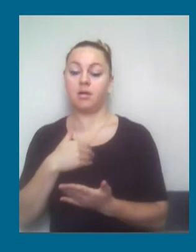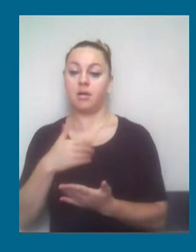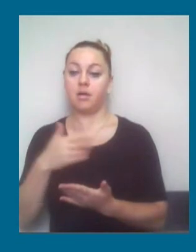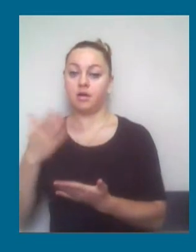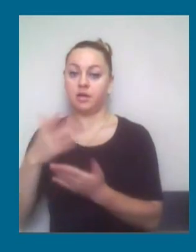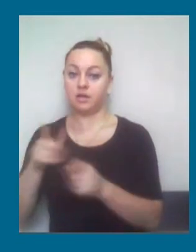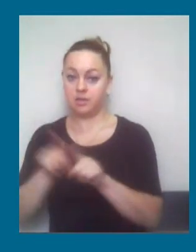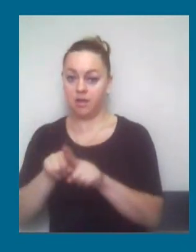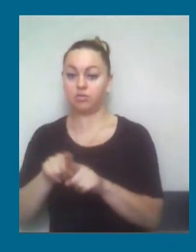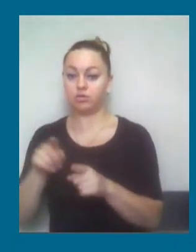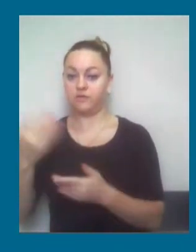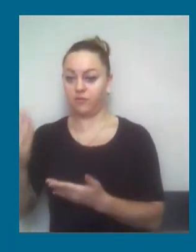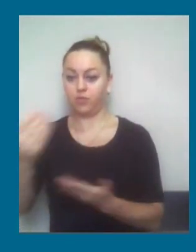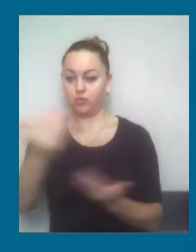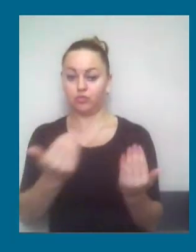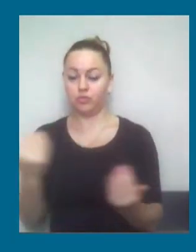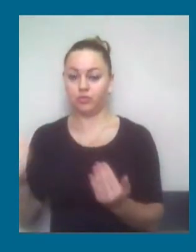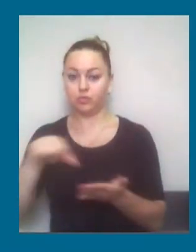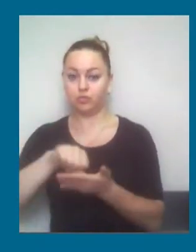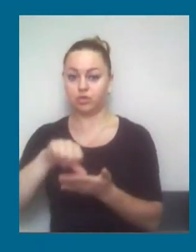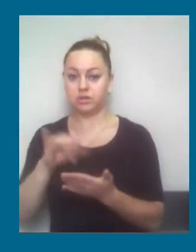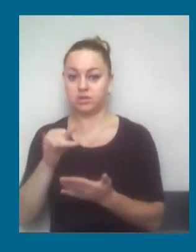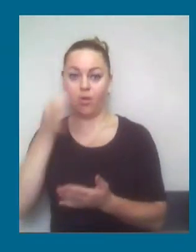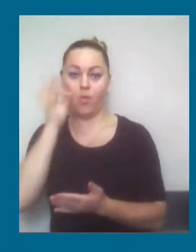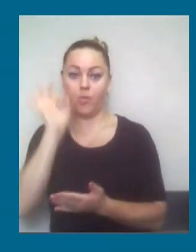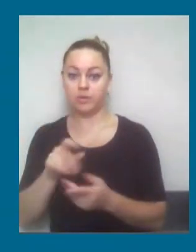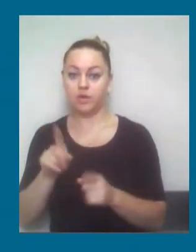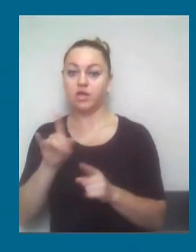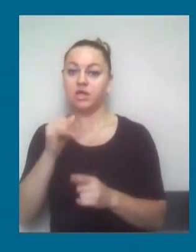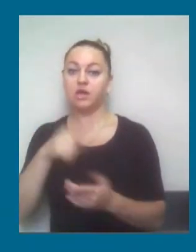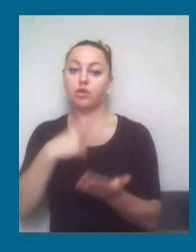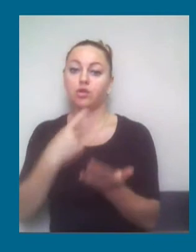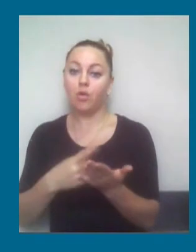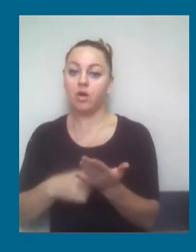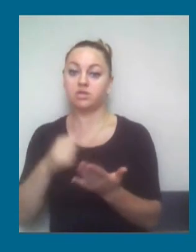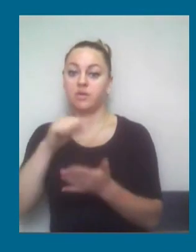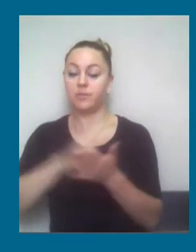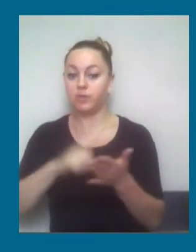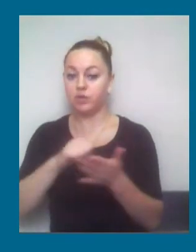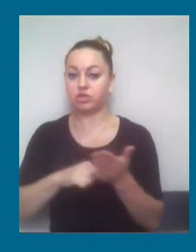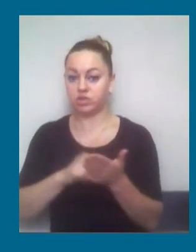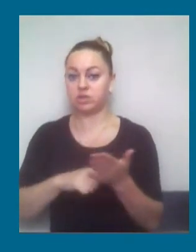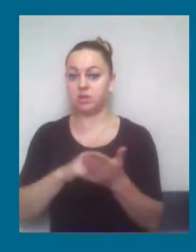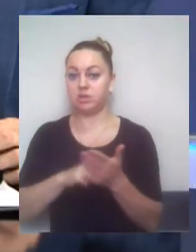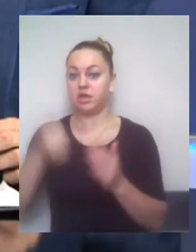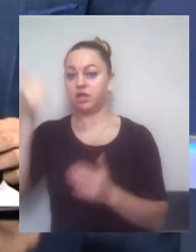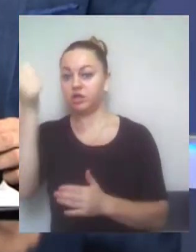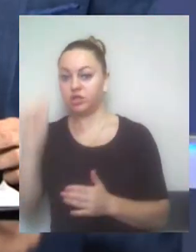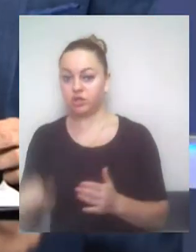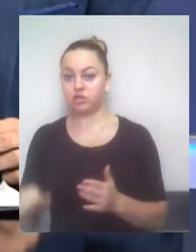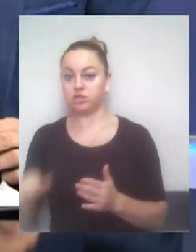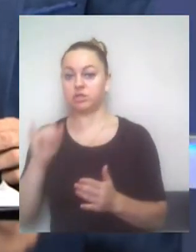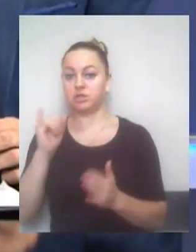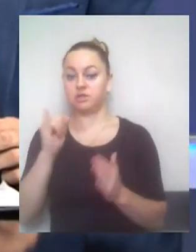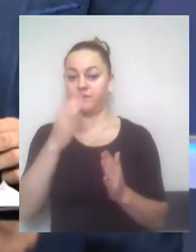фахівцем в іншої галузі. Тому стверджувати про те, що існує причина слідчих зв'язок між тріщинами в стіні, понад